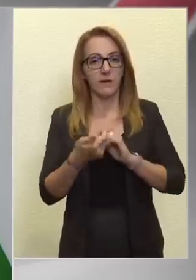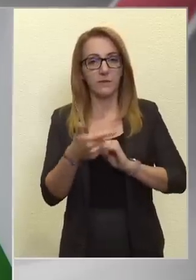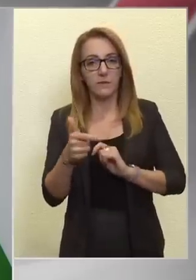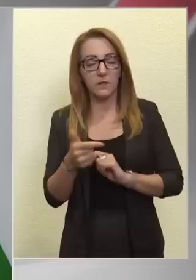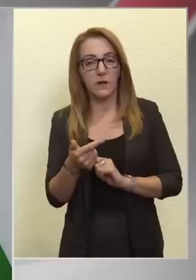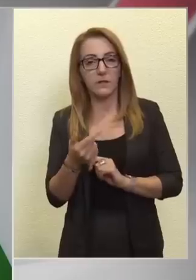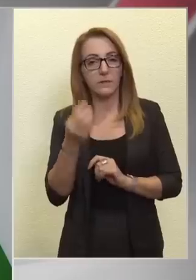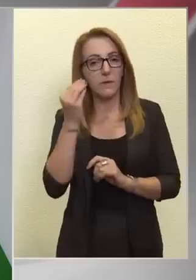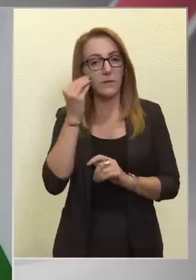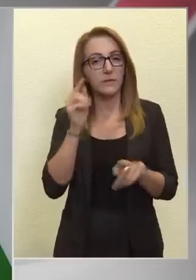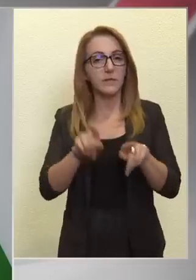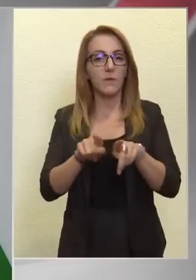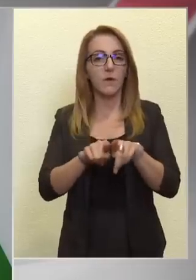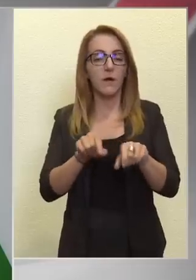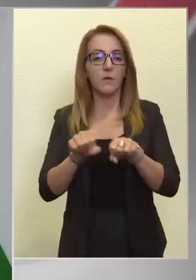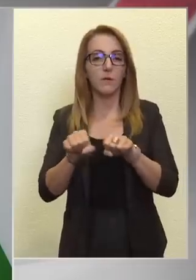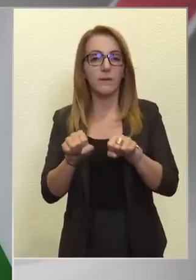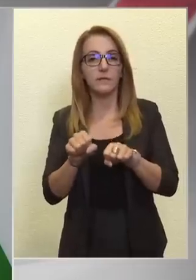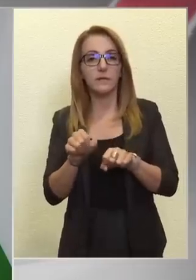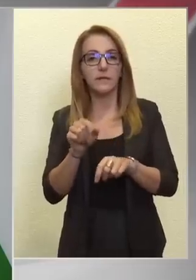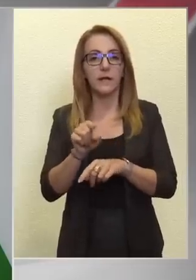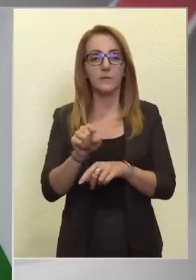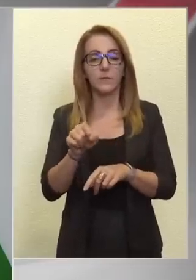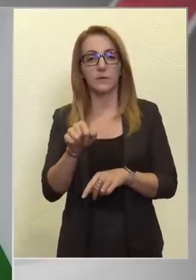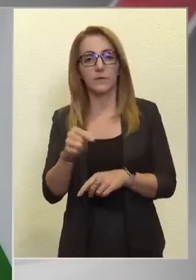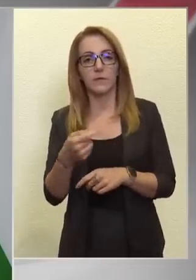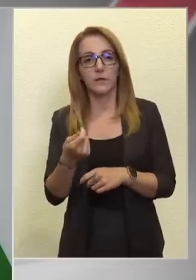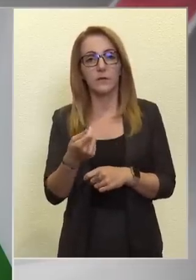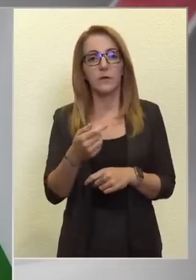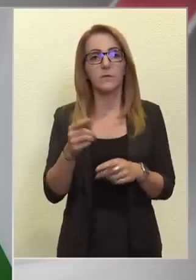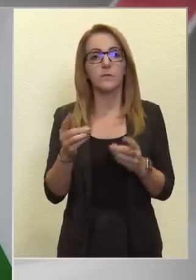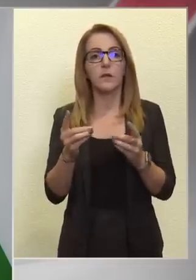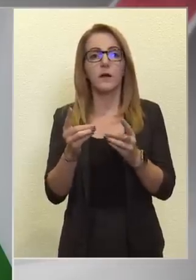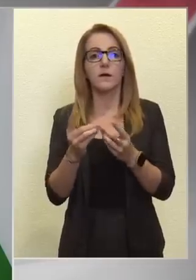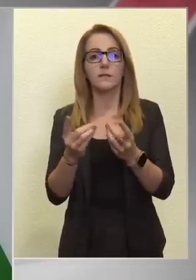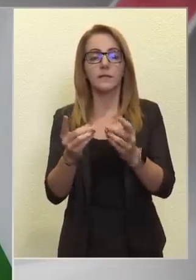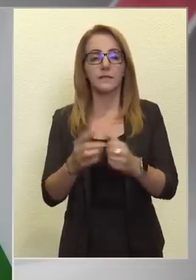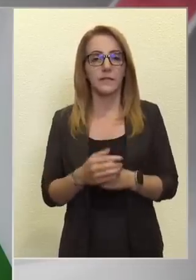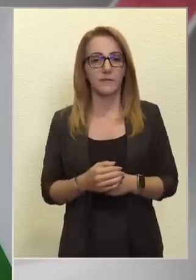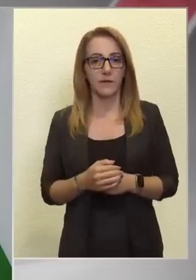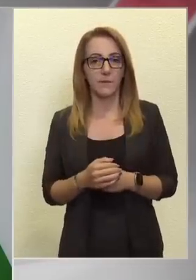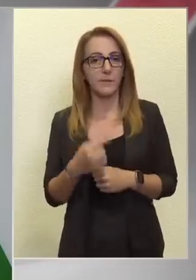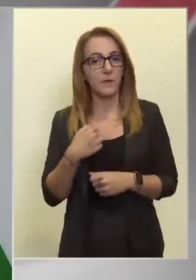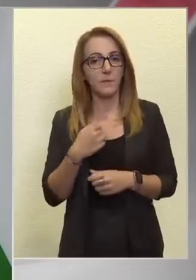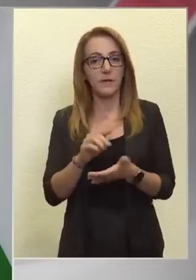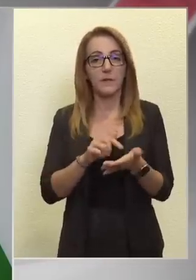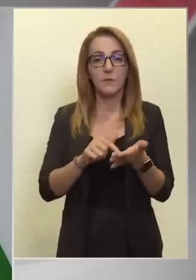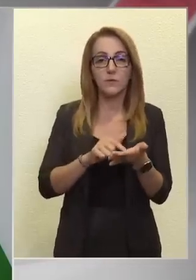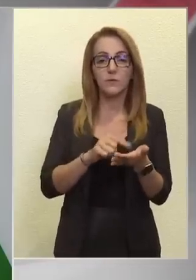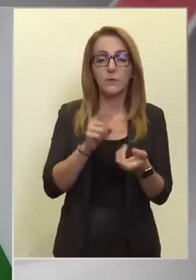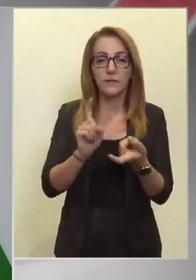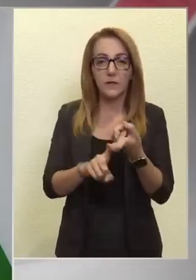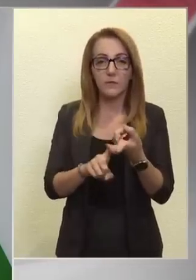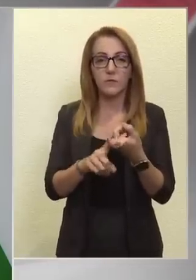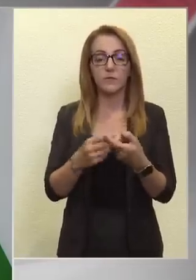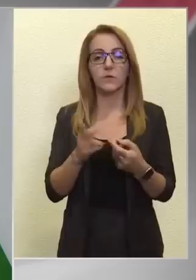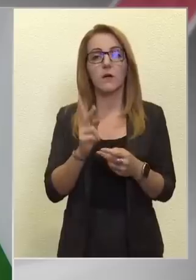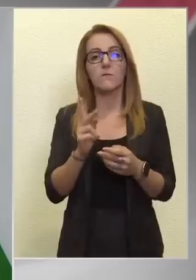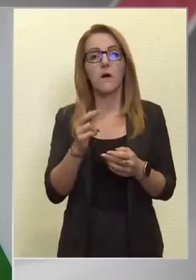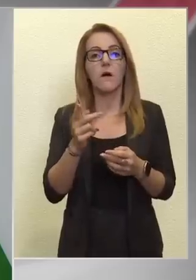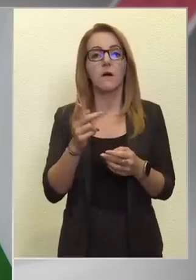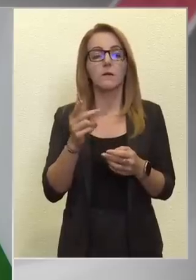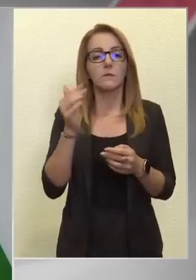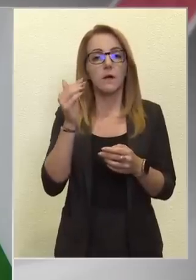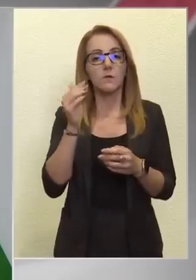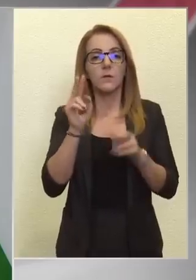kormányálláspontra, amit ön itt kormányzati álláspontként adott elő. Bocsánat, hirtél. Mi nem jósolgat, mi nem jósolunk azzal kapcsolatosan. Van egy katonai